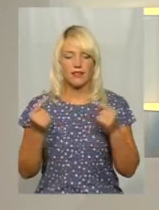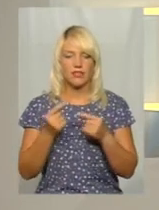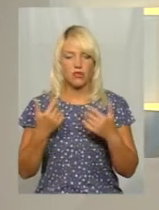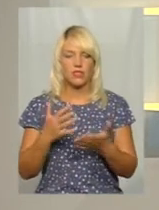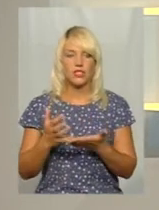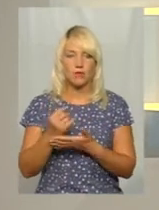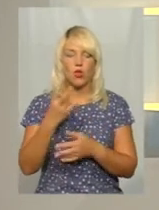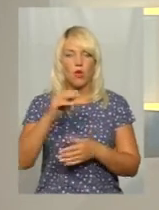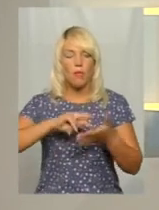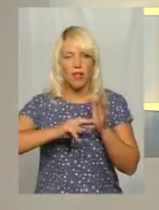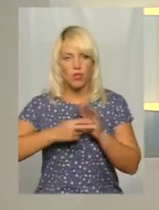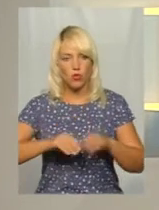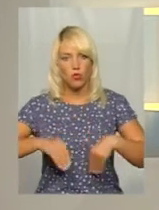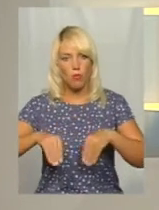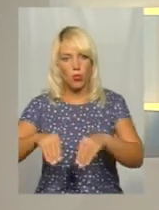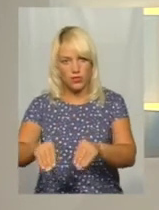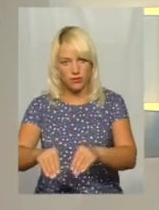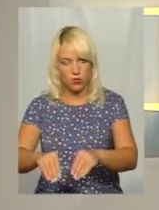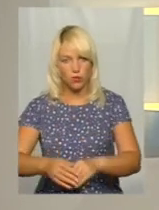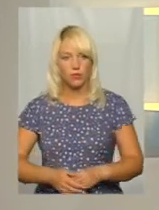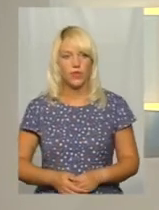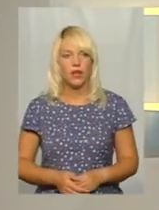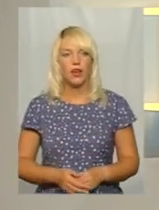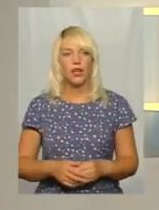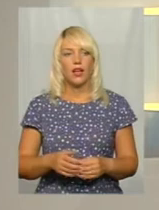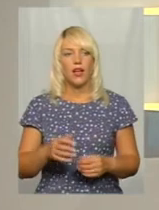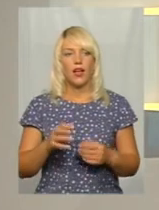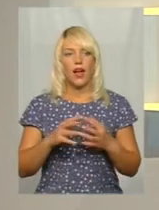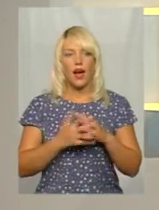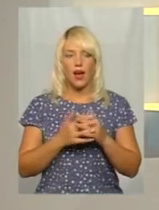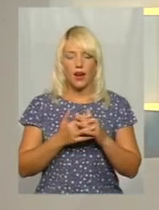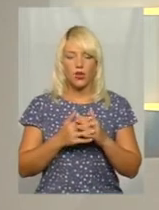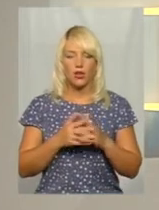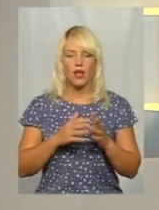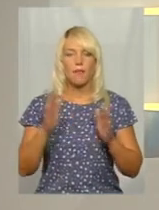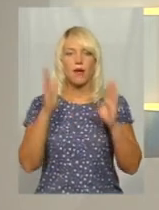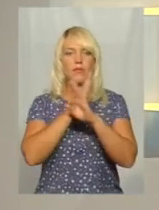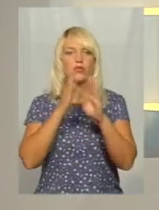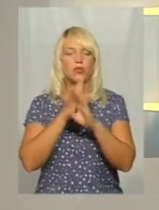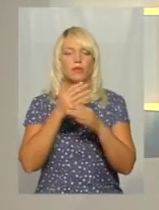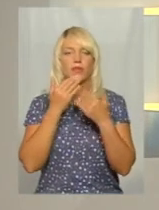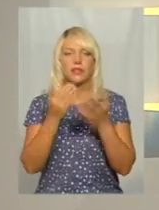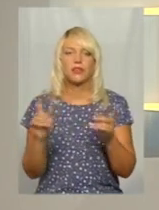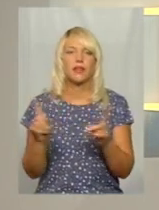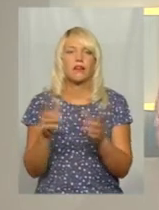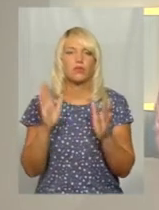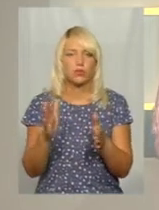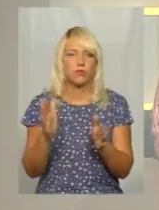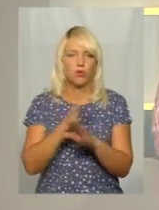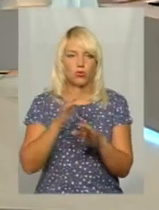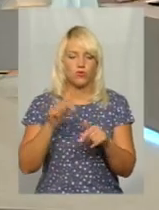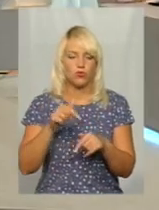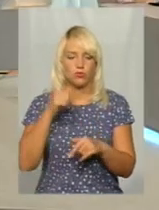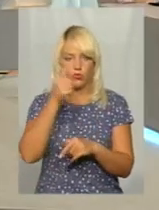й планують посівну. до речі, агрометеорологи, що кажуть, посівній погода буде сприяти цього